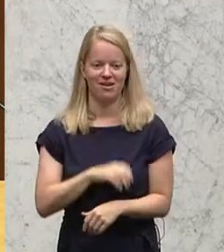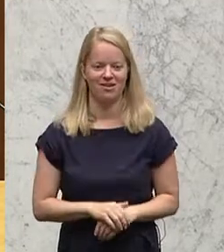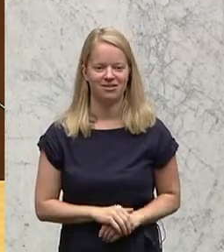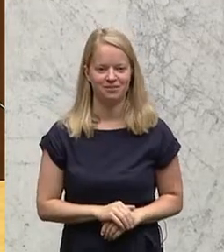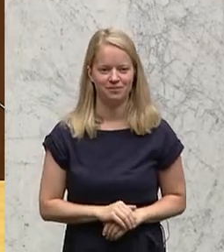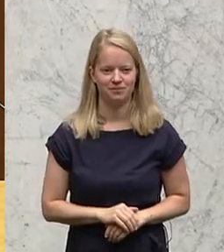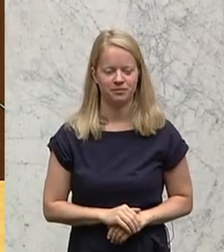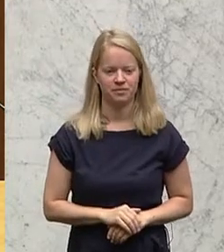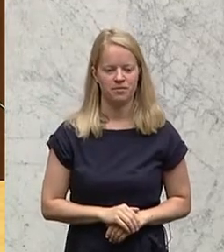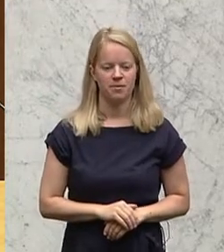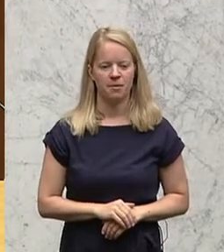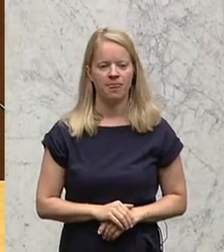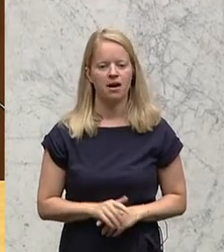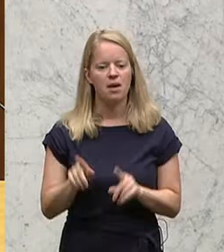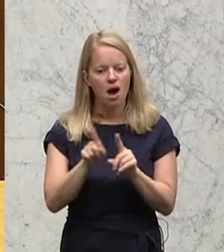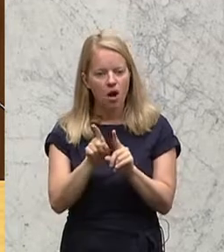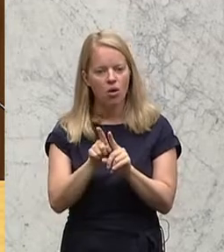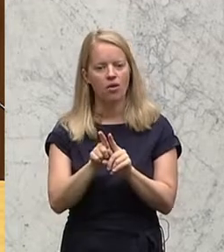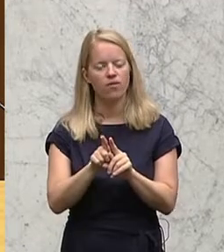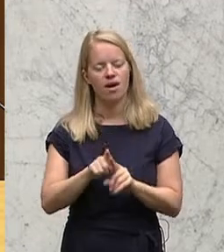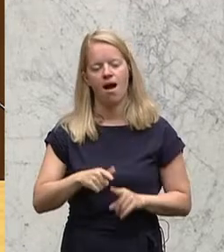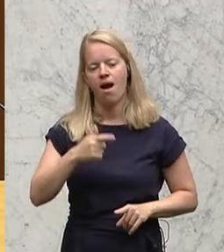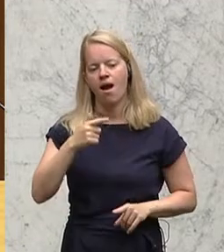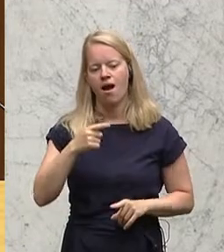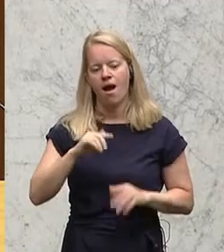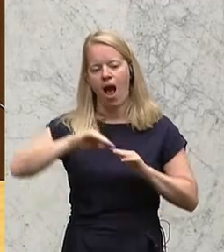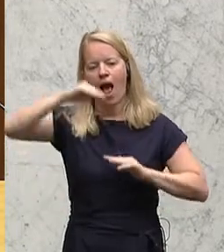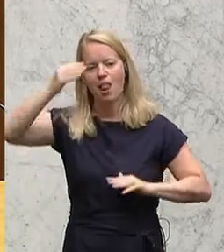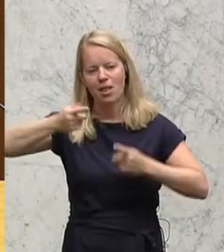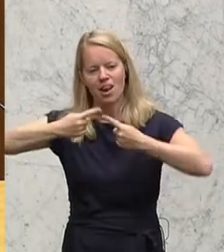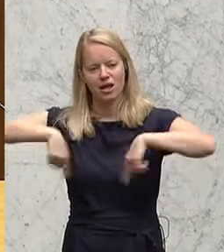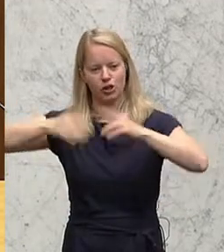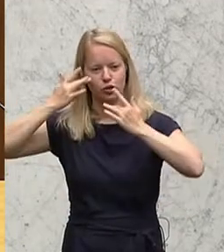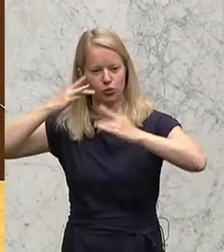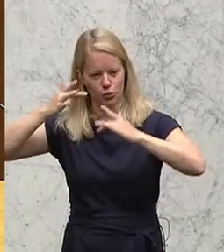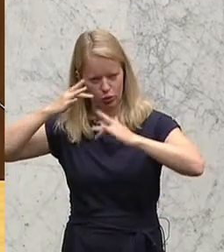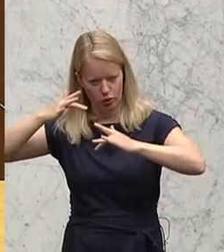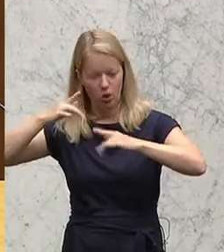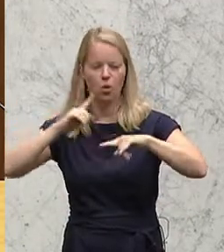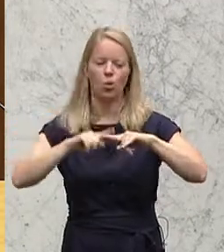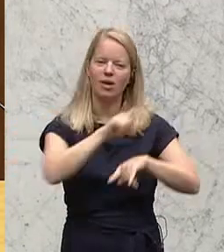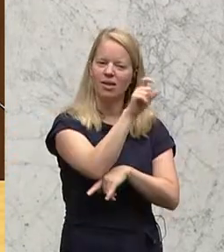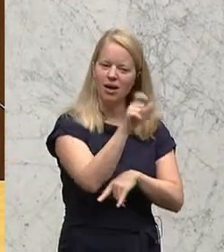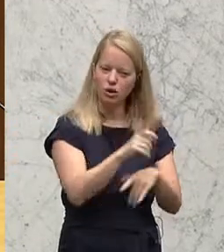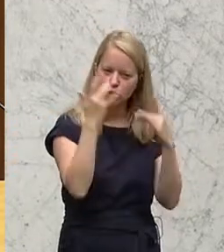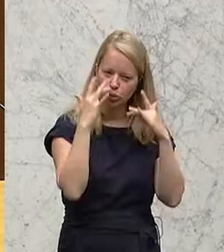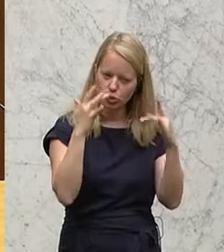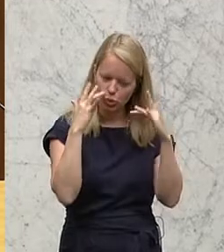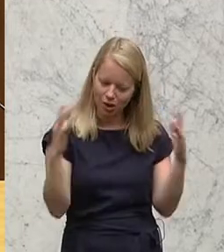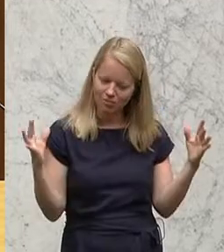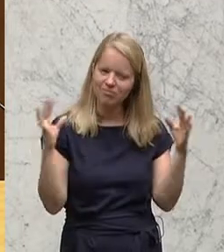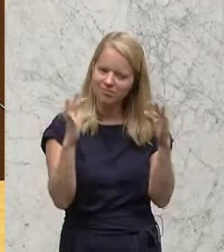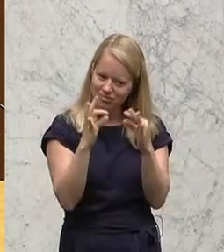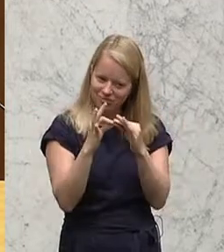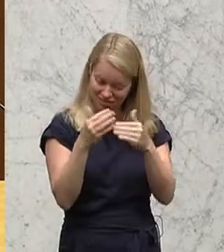Aber auch das Aufeinandertreffen der alpenländischen Kultur mit jener der Italiener ist eine Bereicherung. Und jeder,